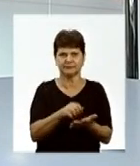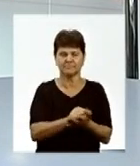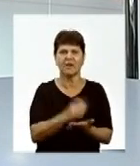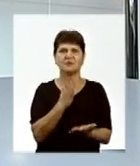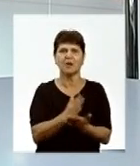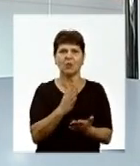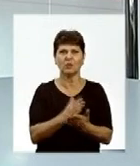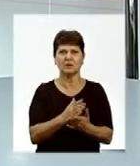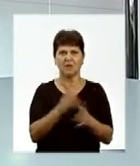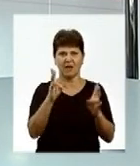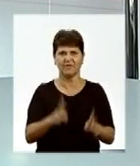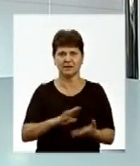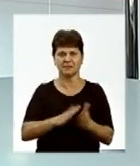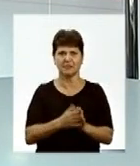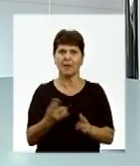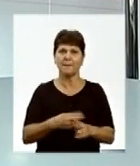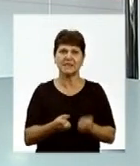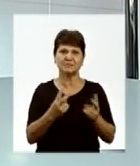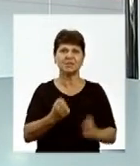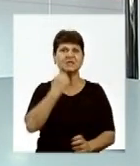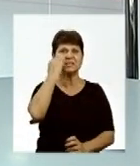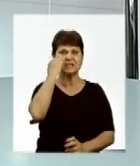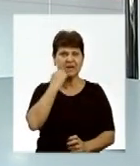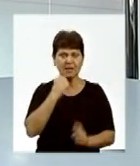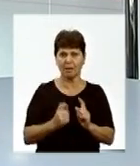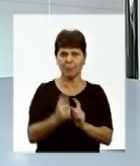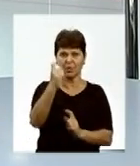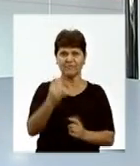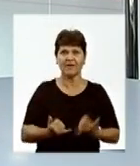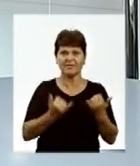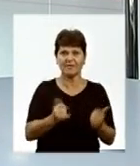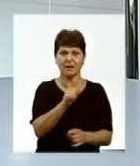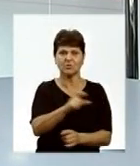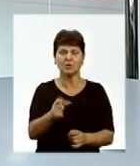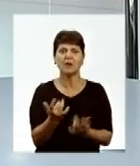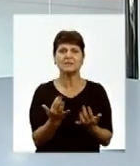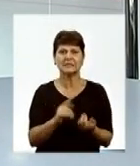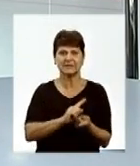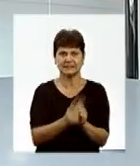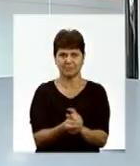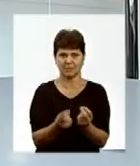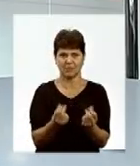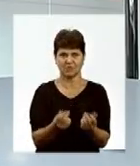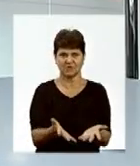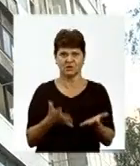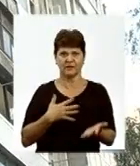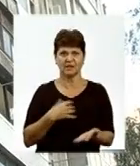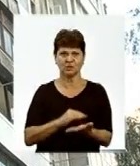в аварійному стані. Чи безпечні старі підйомники для людей і скільки коштує їх замінити, з'ясовувала Ольга Орел.